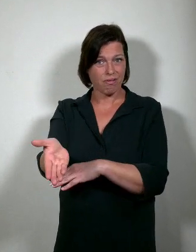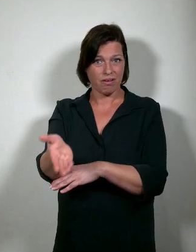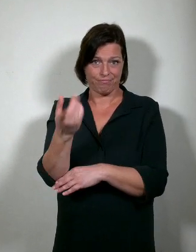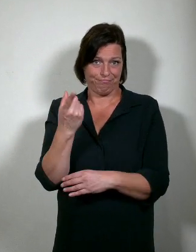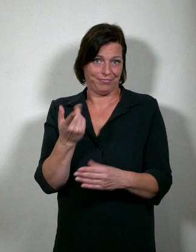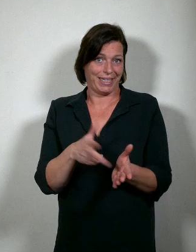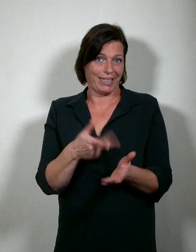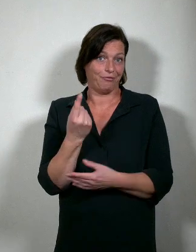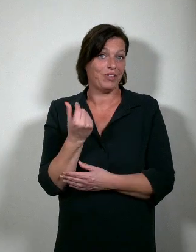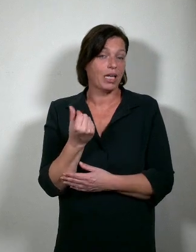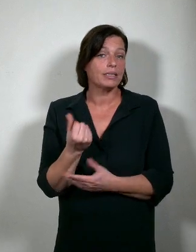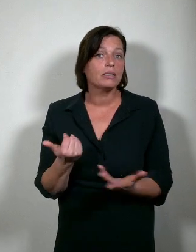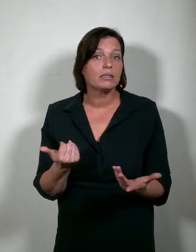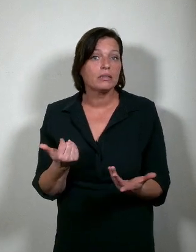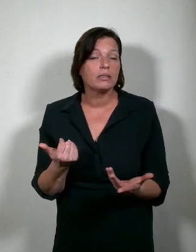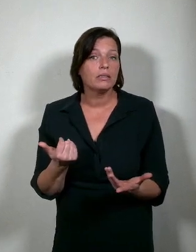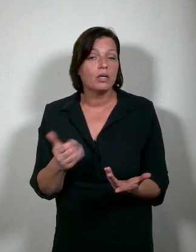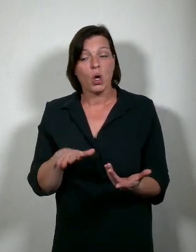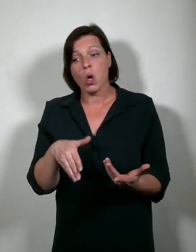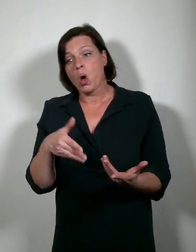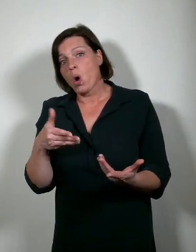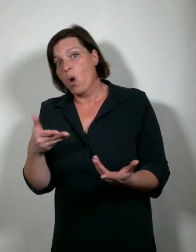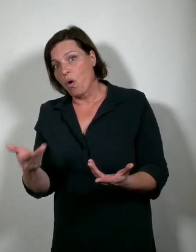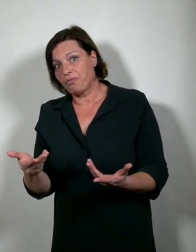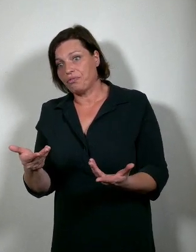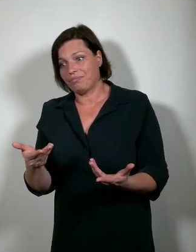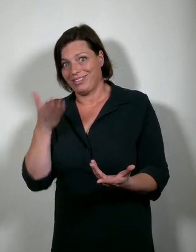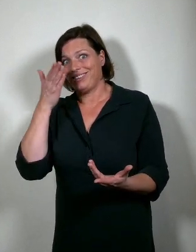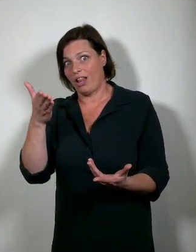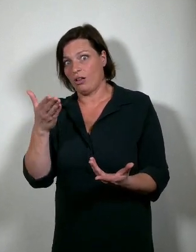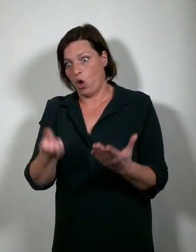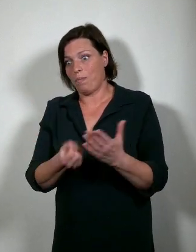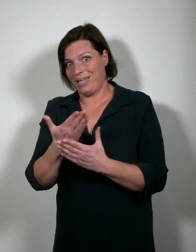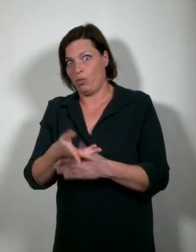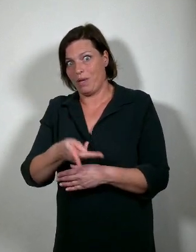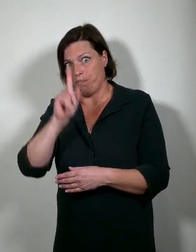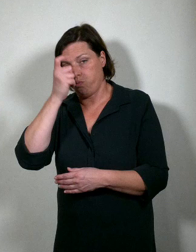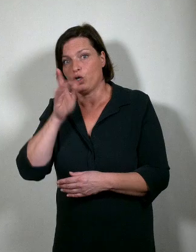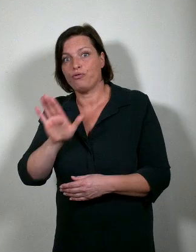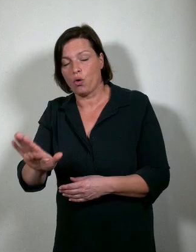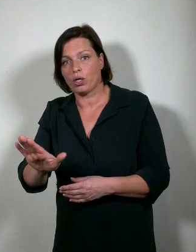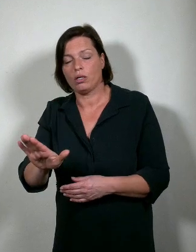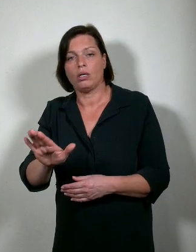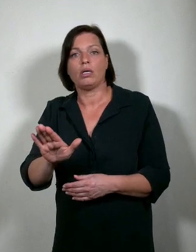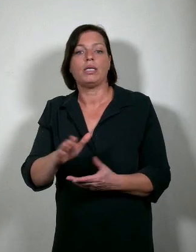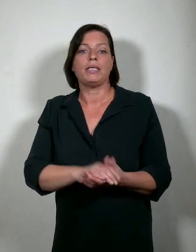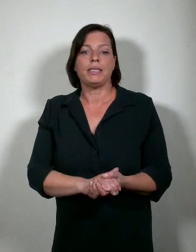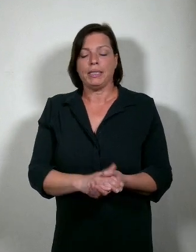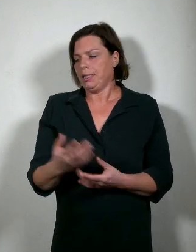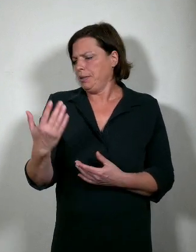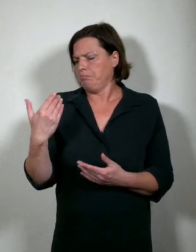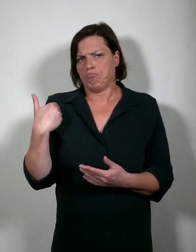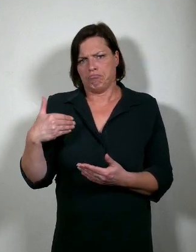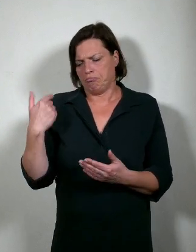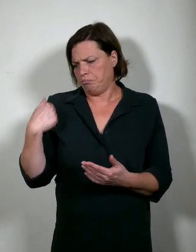financiële redenen. Of dreigt het dat opnieuw te worden? We hebben vorige week allemaal de nieuwse berichten